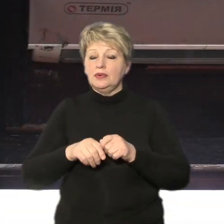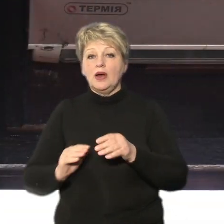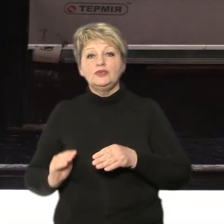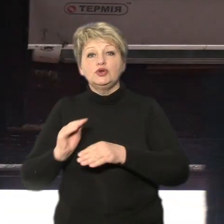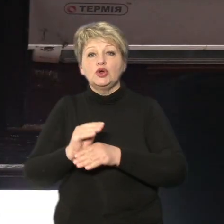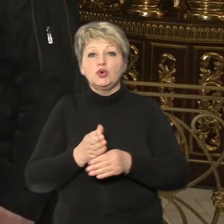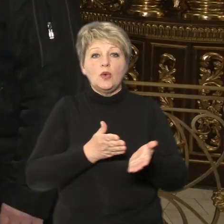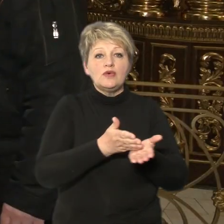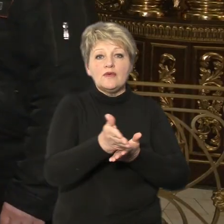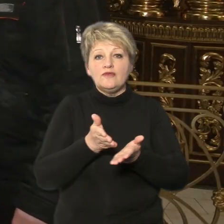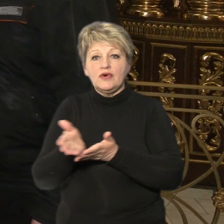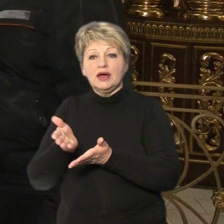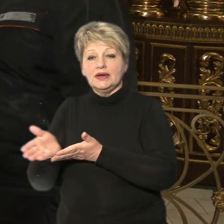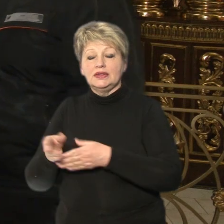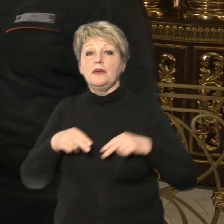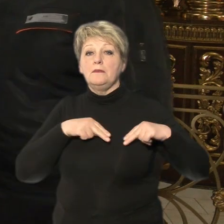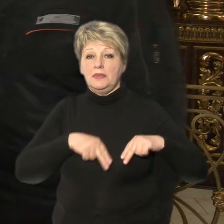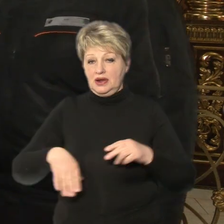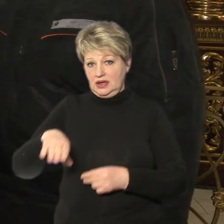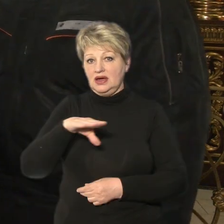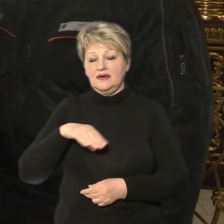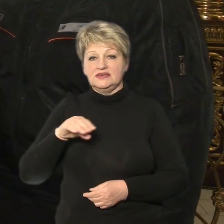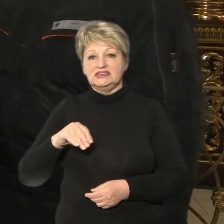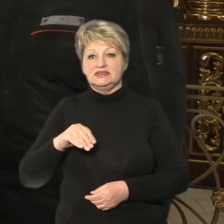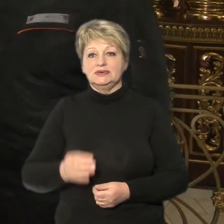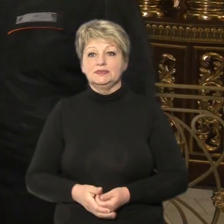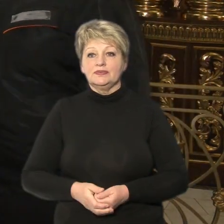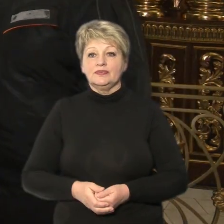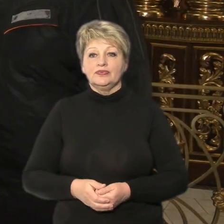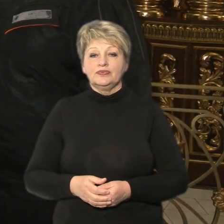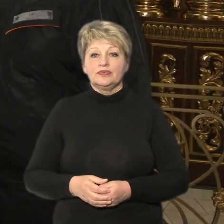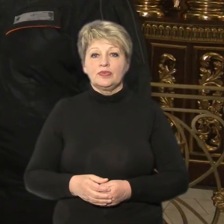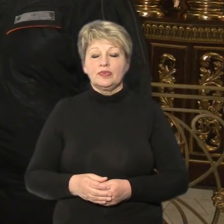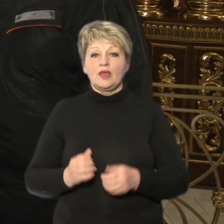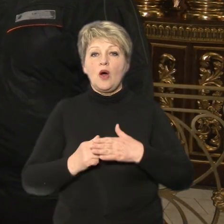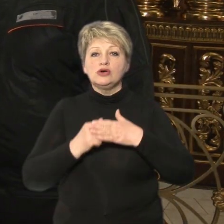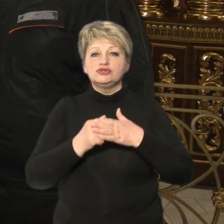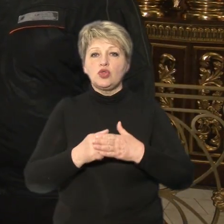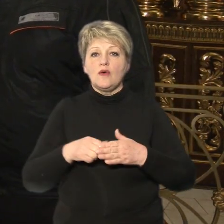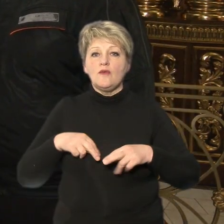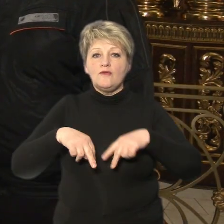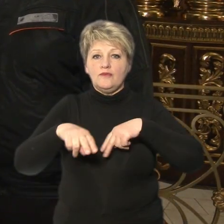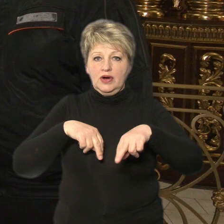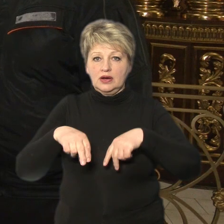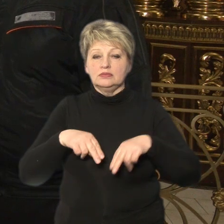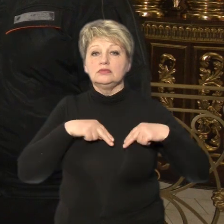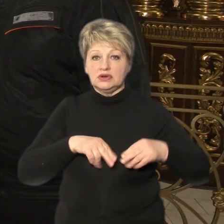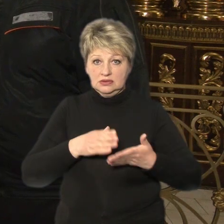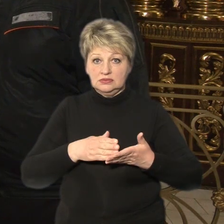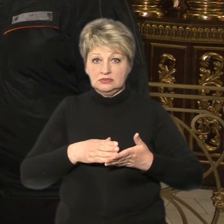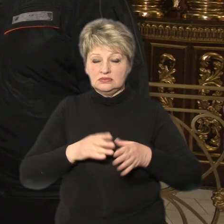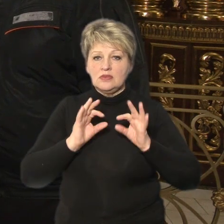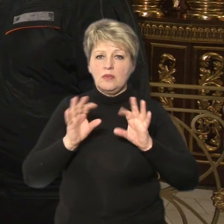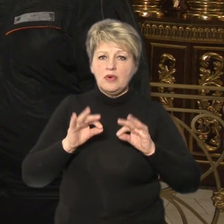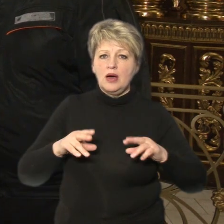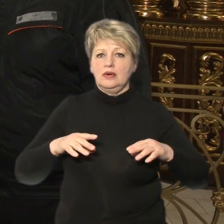виходи. Працюють все. На основному виході теж у працює. Інструкції висять, вісять, вільний